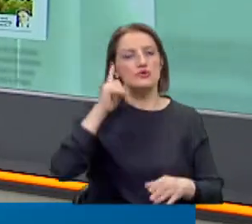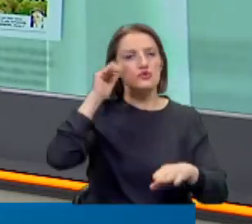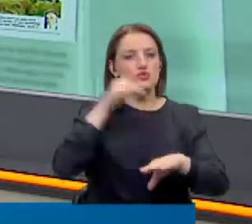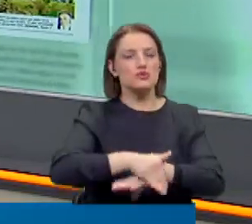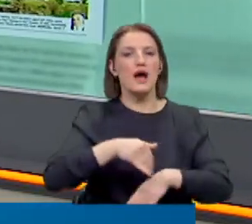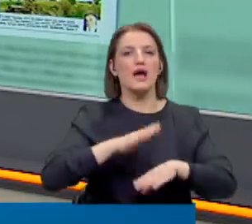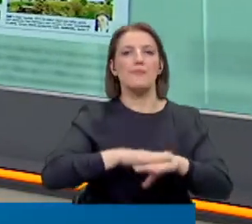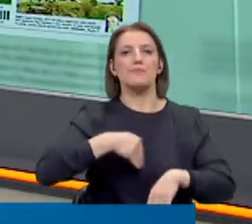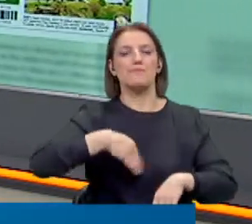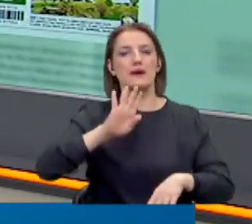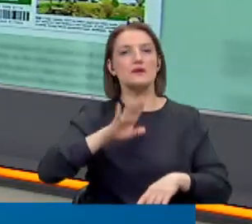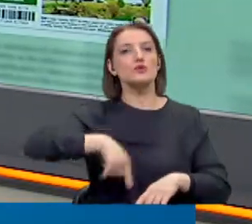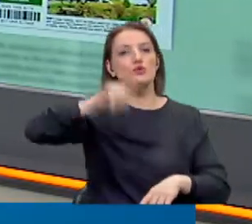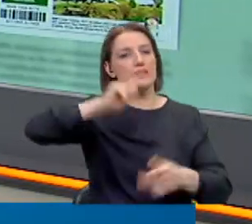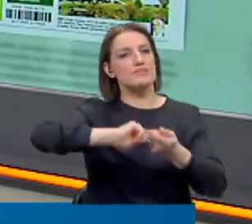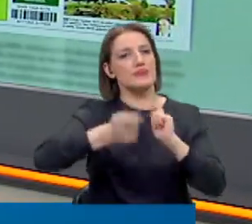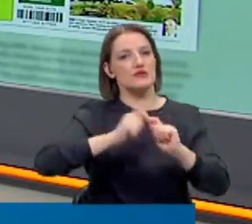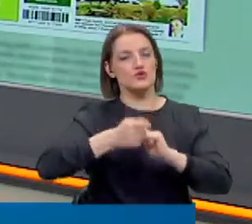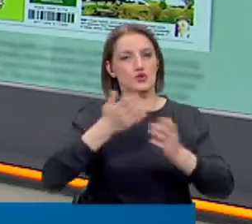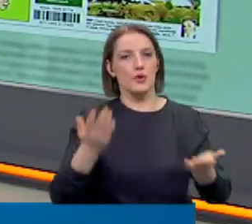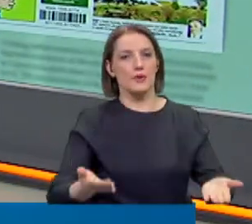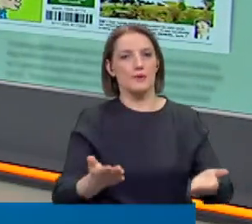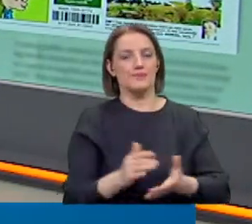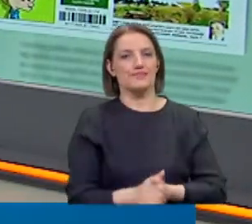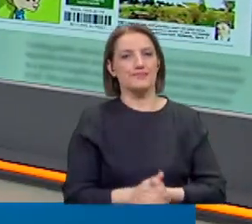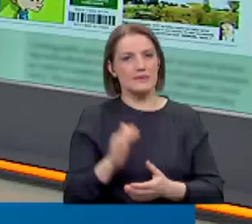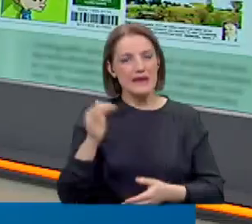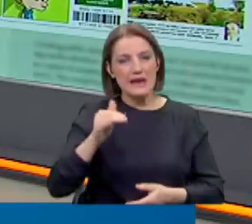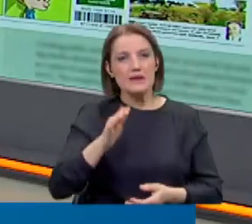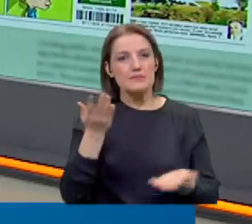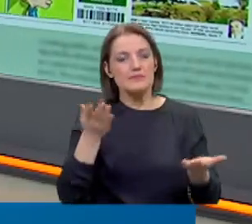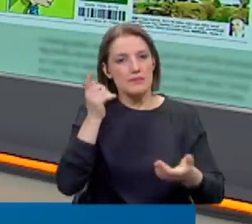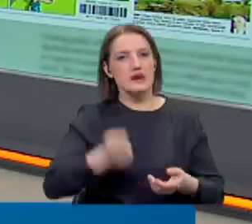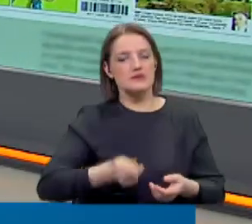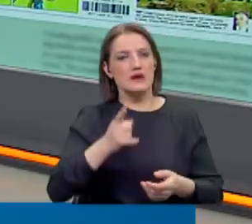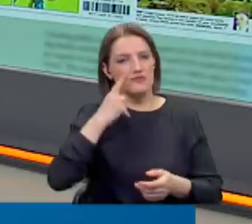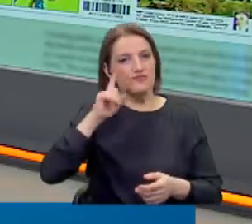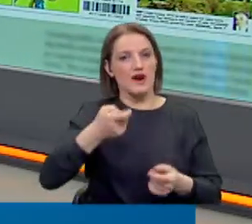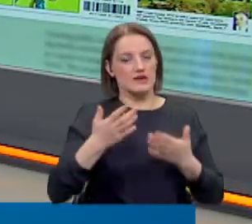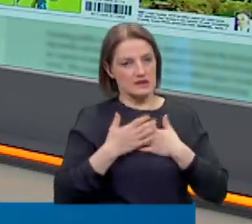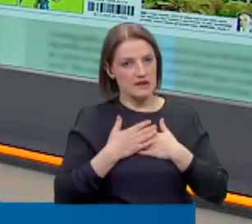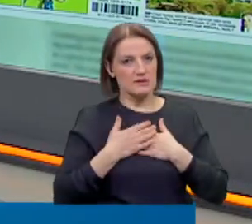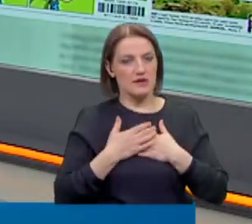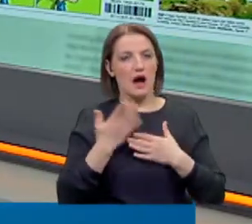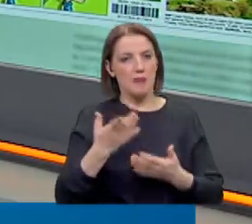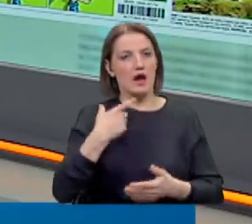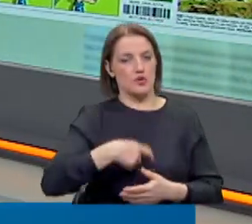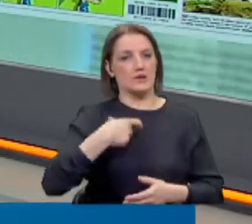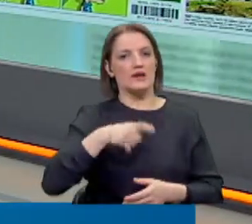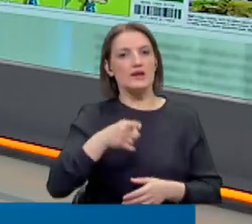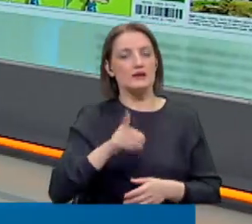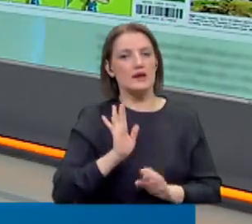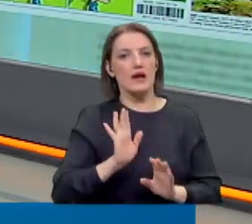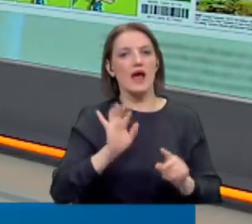bizim derdimiz ekonomi demiş. şimdi gelelim zaten aslında hani bunu farkındayız. Özellikle de tam söz